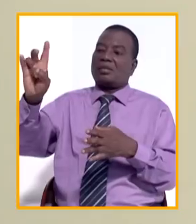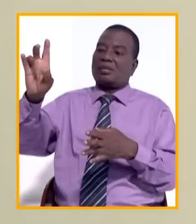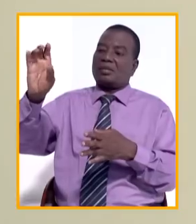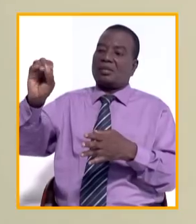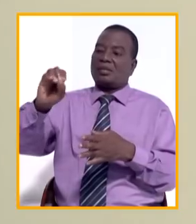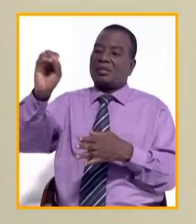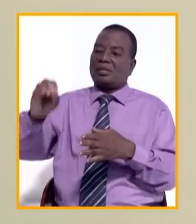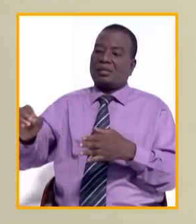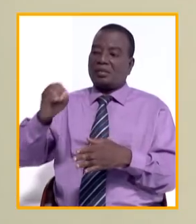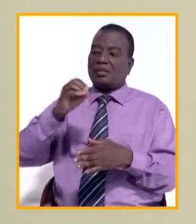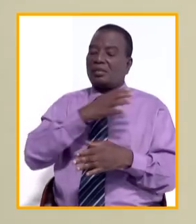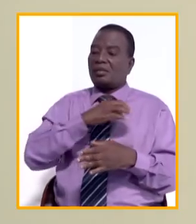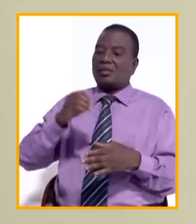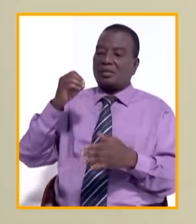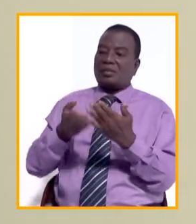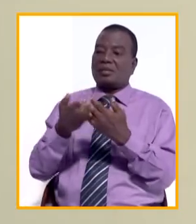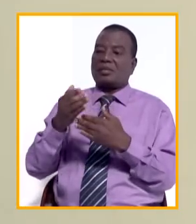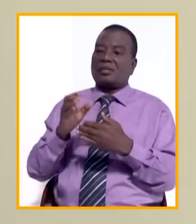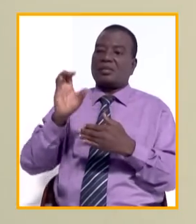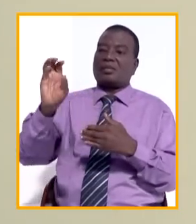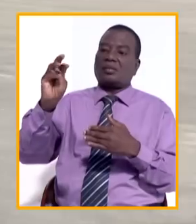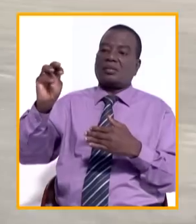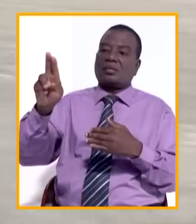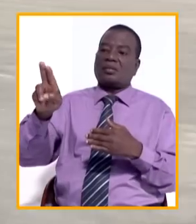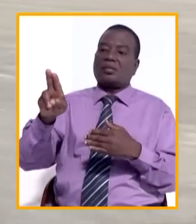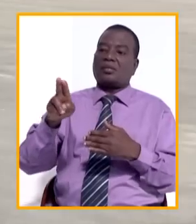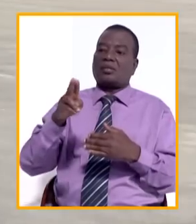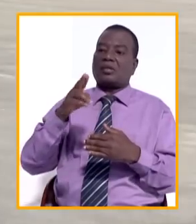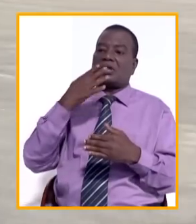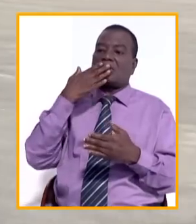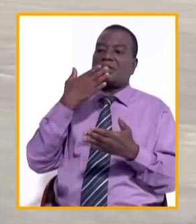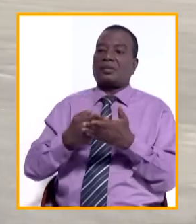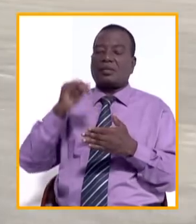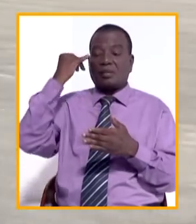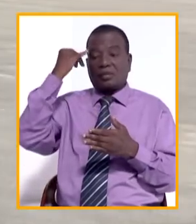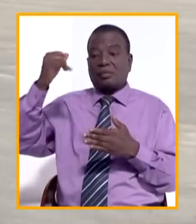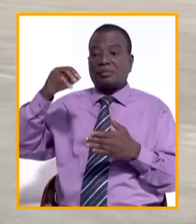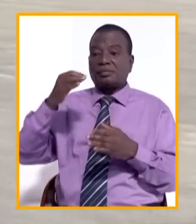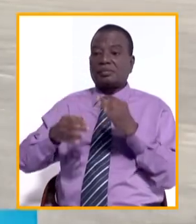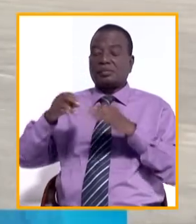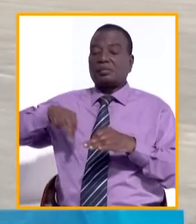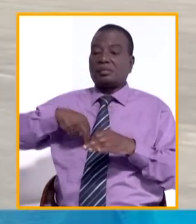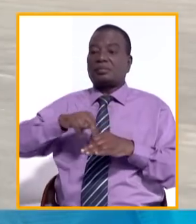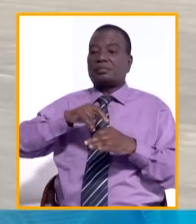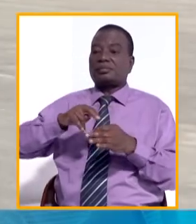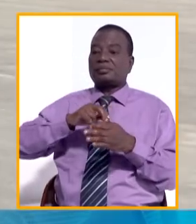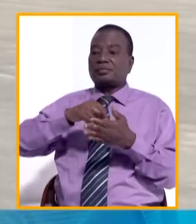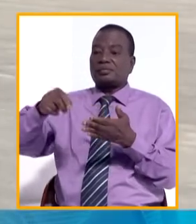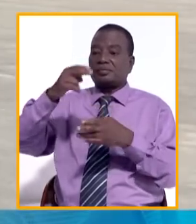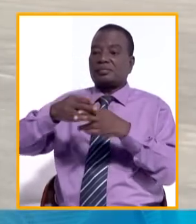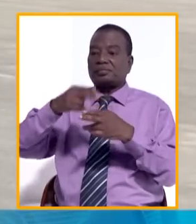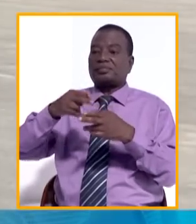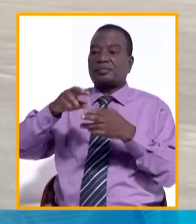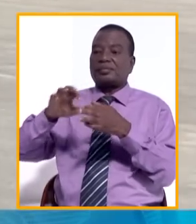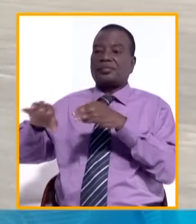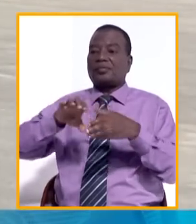prestations médicales couvertes par la CEMU. Ce sont de bonnes initiatives. Si nous nous enrôlons à faire nos